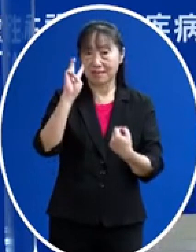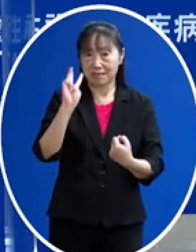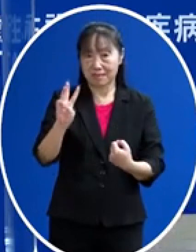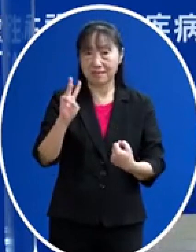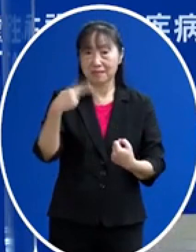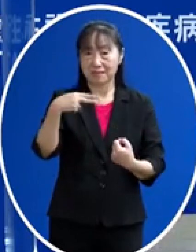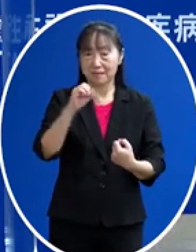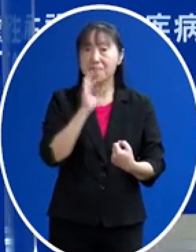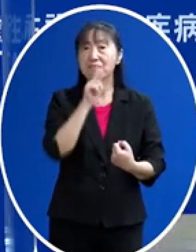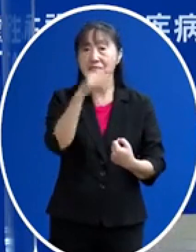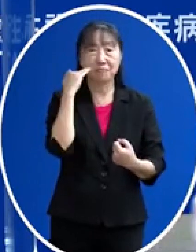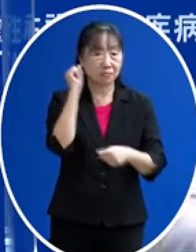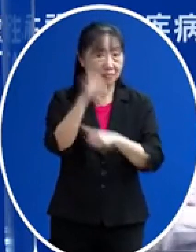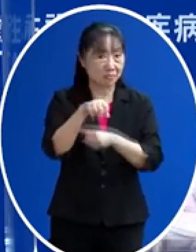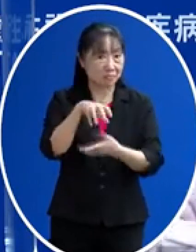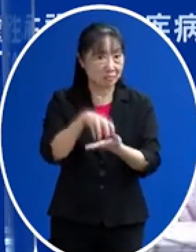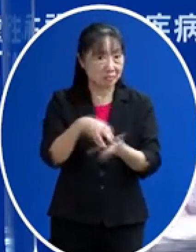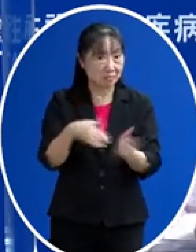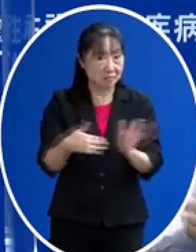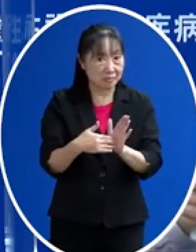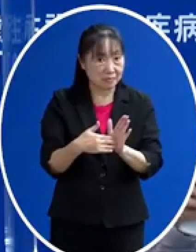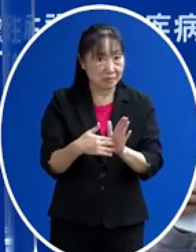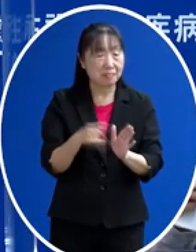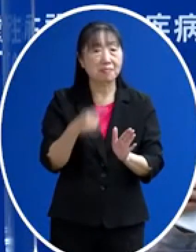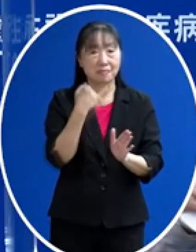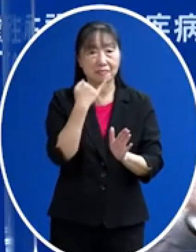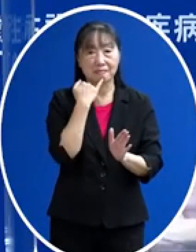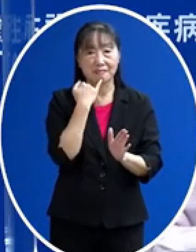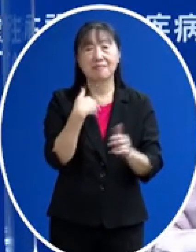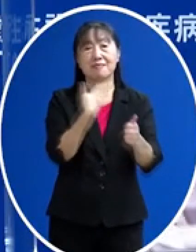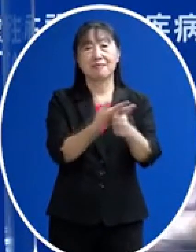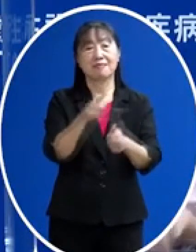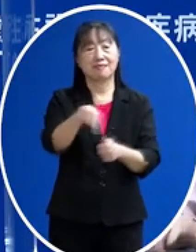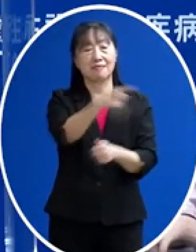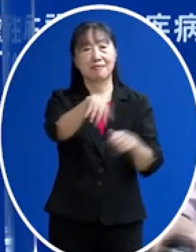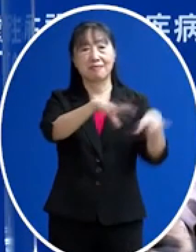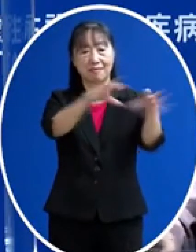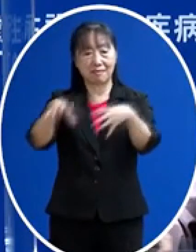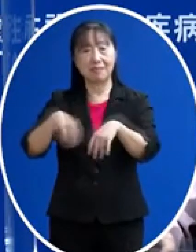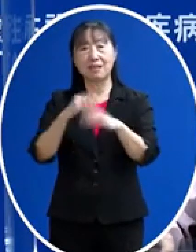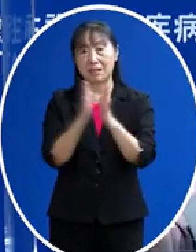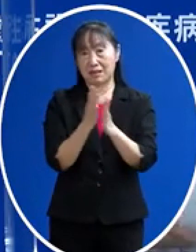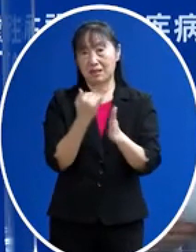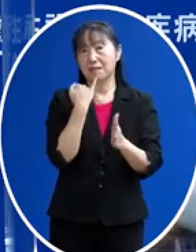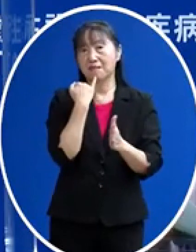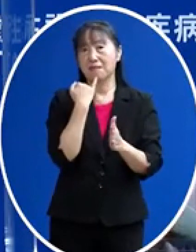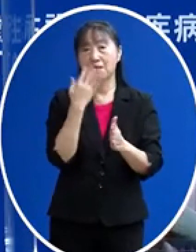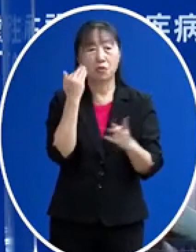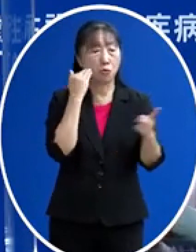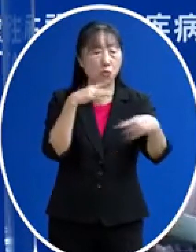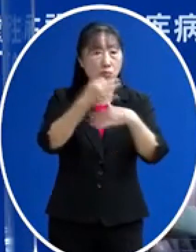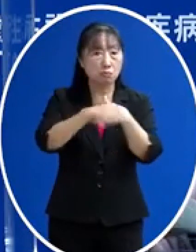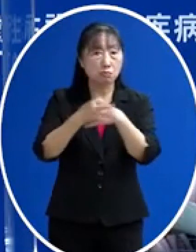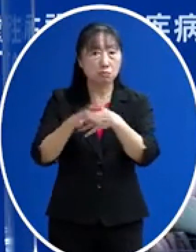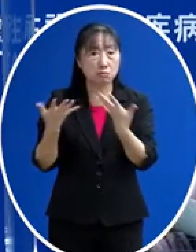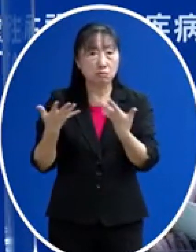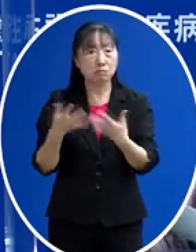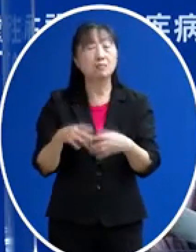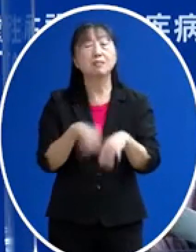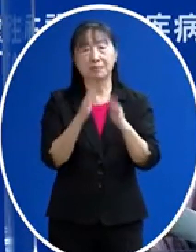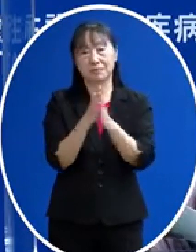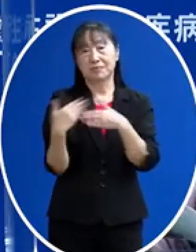有認證之下 能夠更廣泛的提供給世界大概就是缺乏疫苗的地方